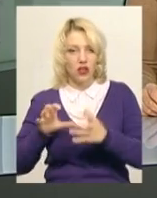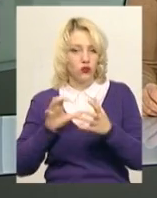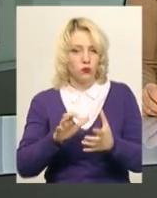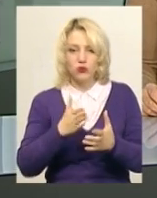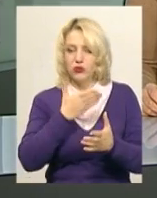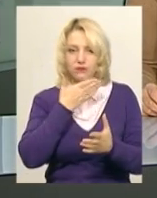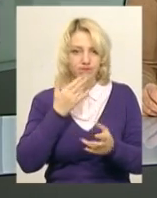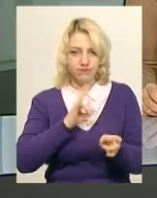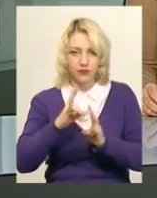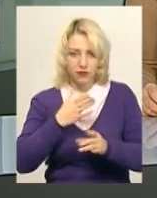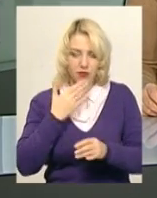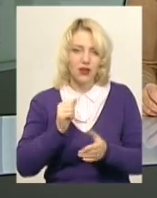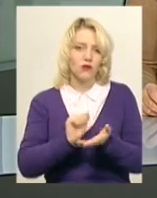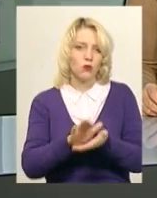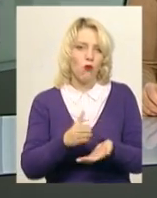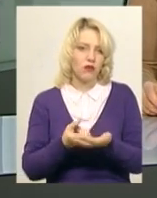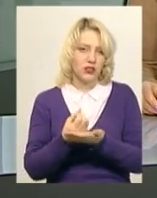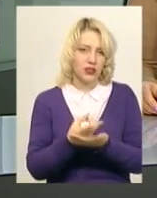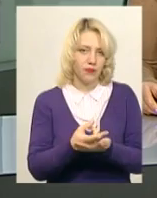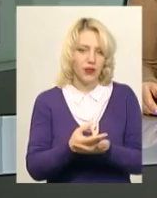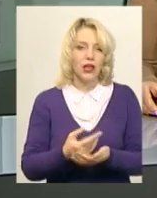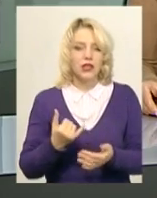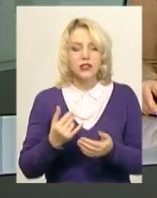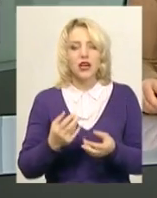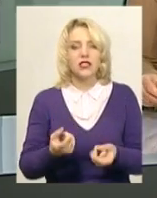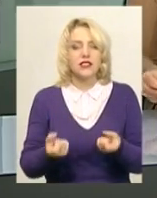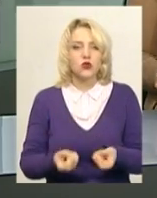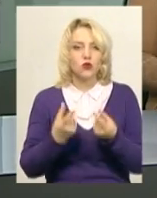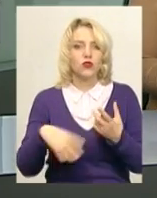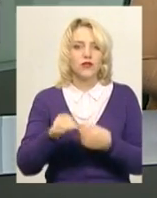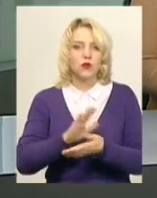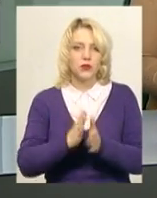Поворознюк. Працівники поліції не раді з'ясовують обсілоставини ДТП.